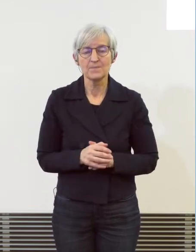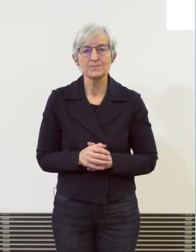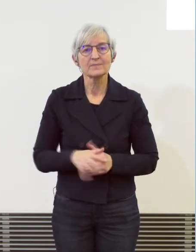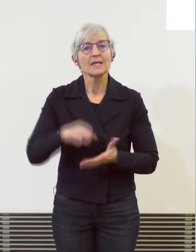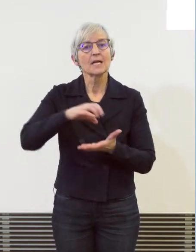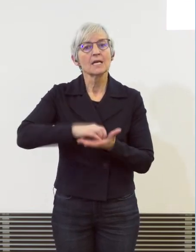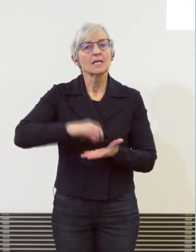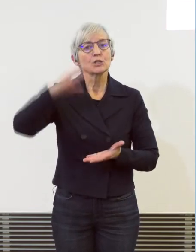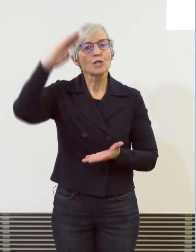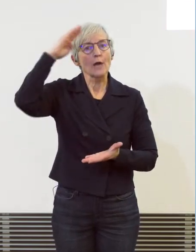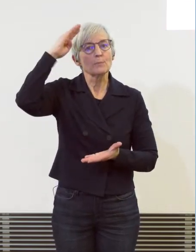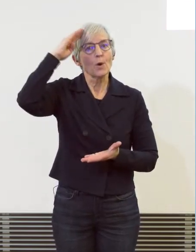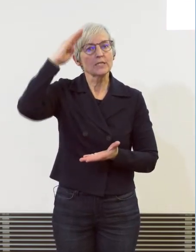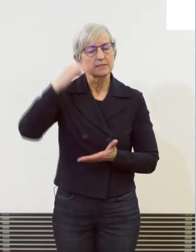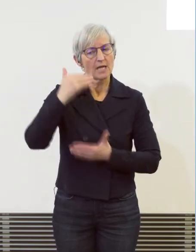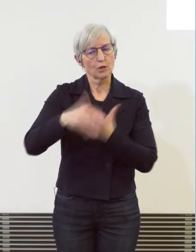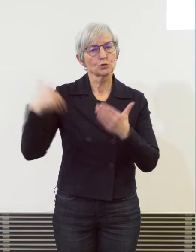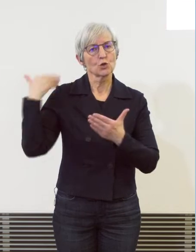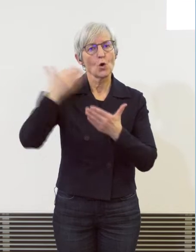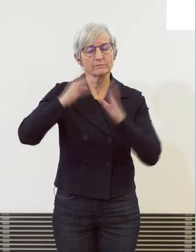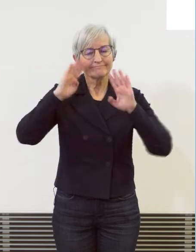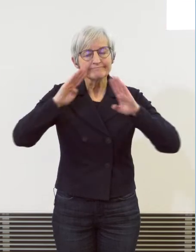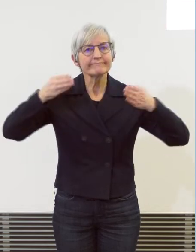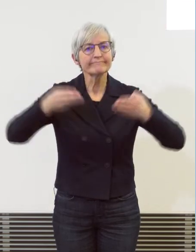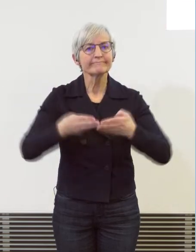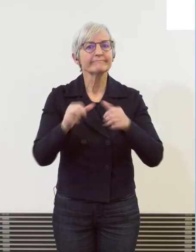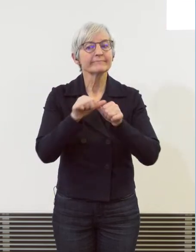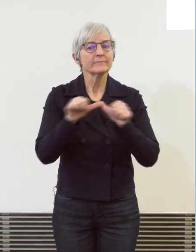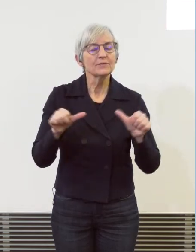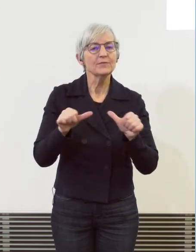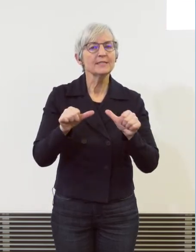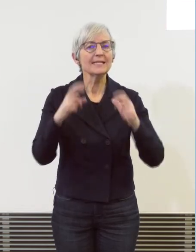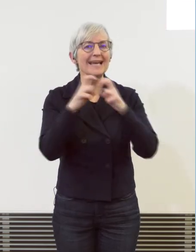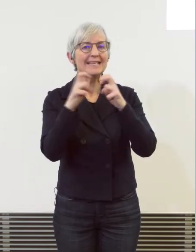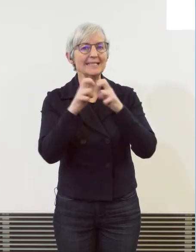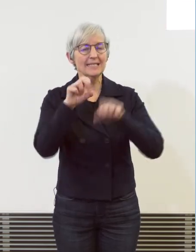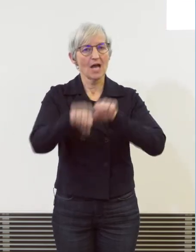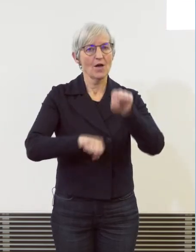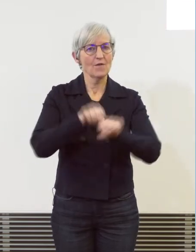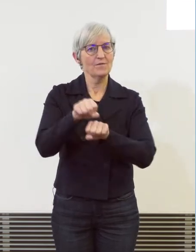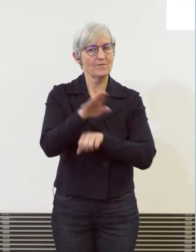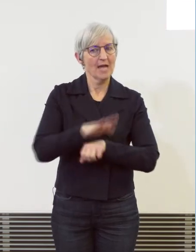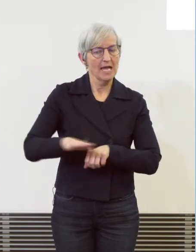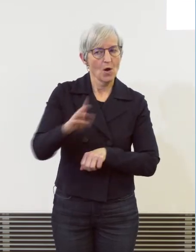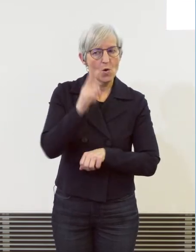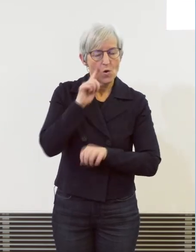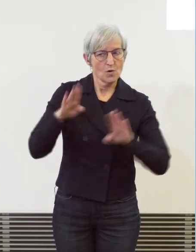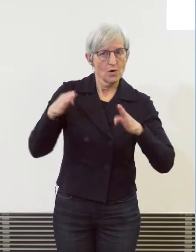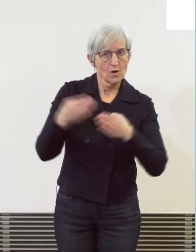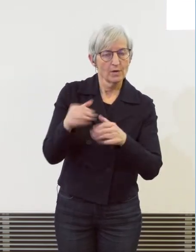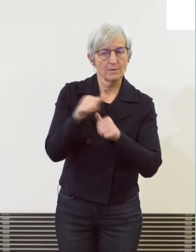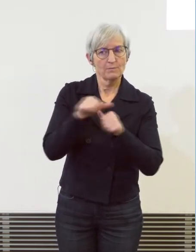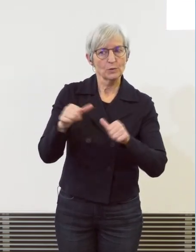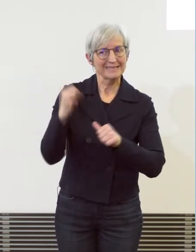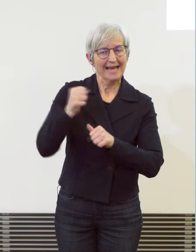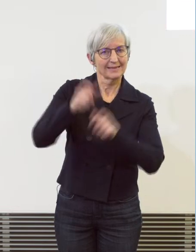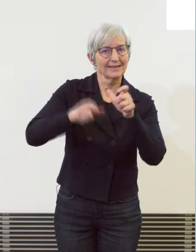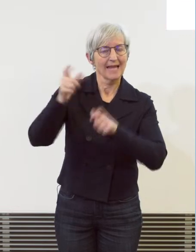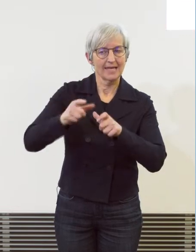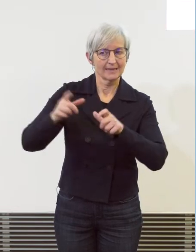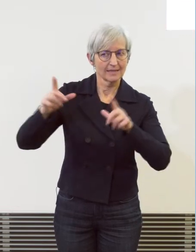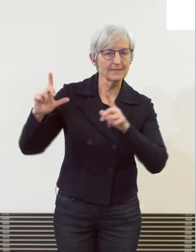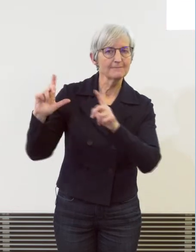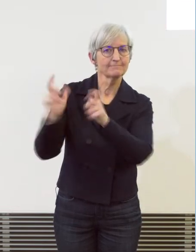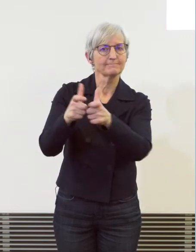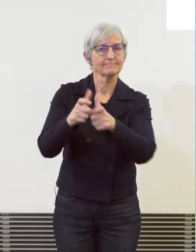Ermittlungen im Zusammenhang mit Diebstahl von E-Bikes und der Ergreifung dieser Täterschaft. Wir haben in den vergangenen